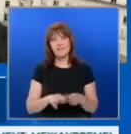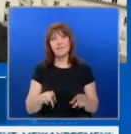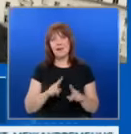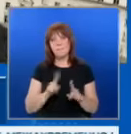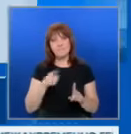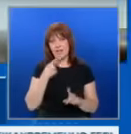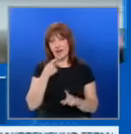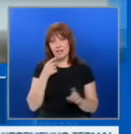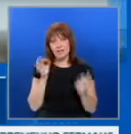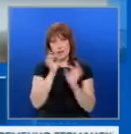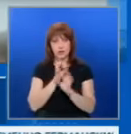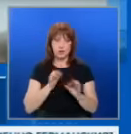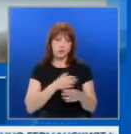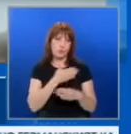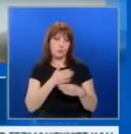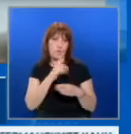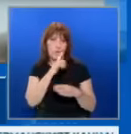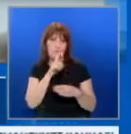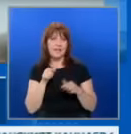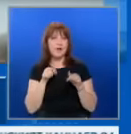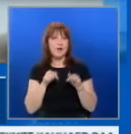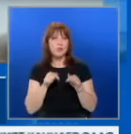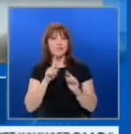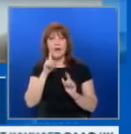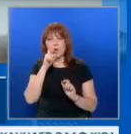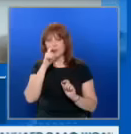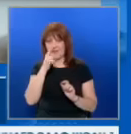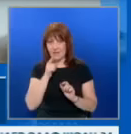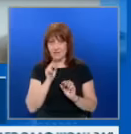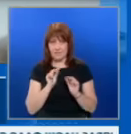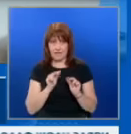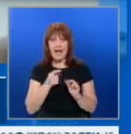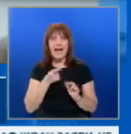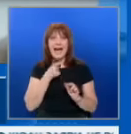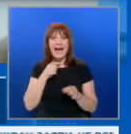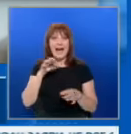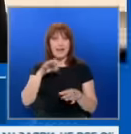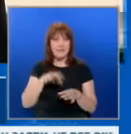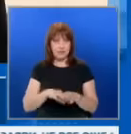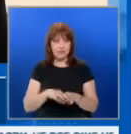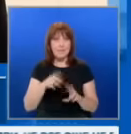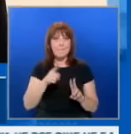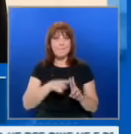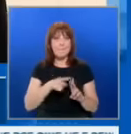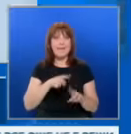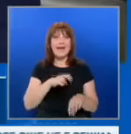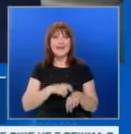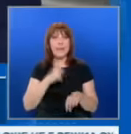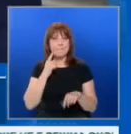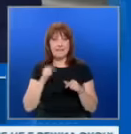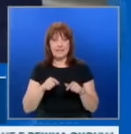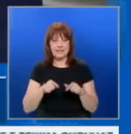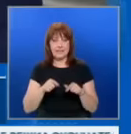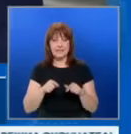Василев, не е казал нищо до момента. Но това, което е много важно да кажем, гласовете на ППДБ за този